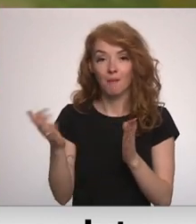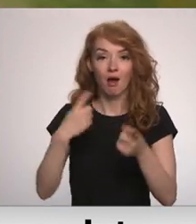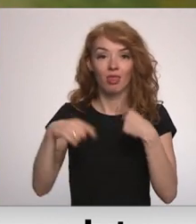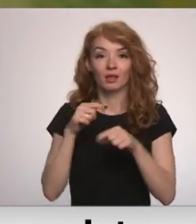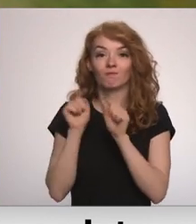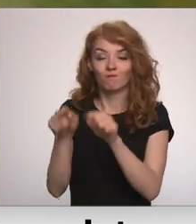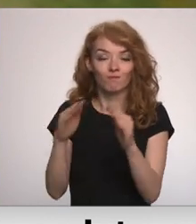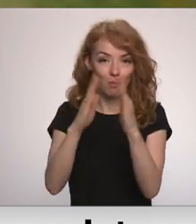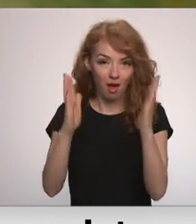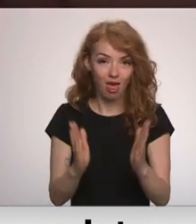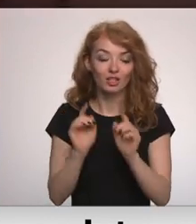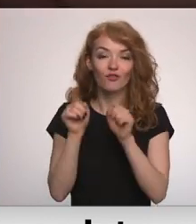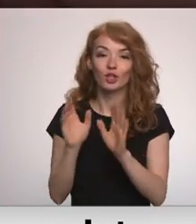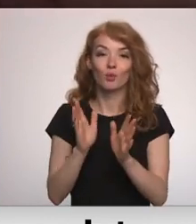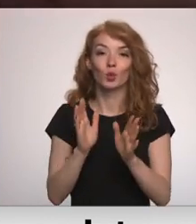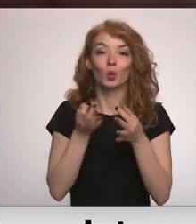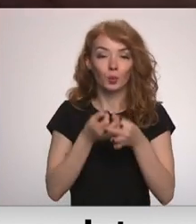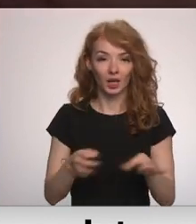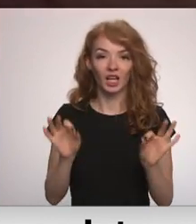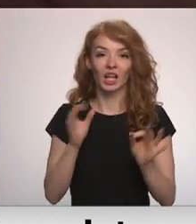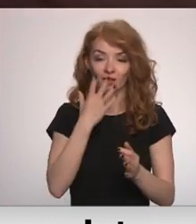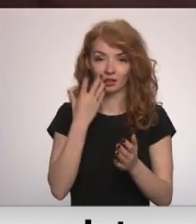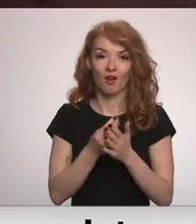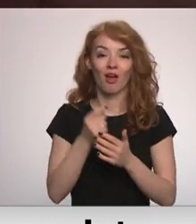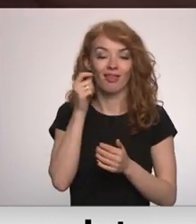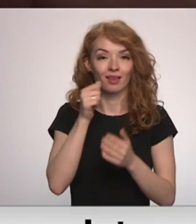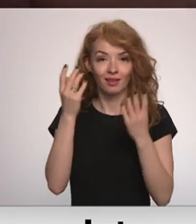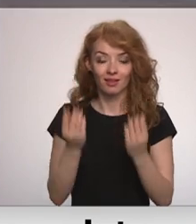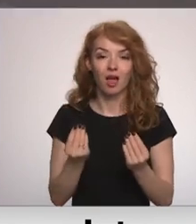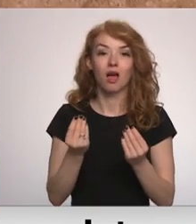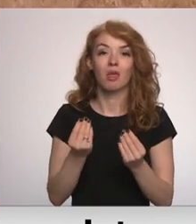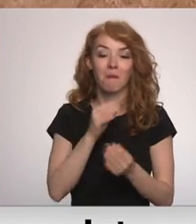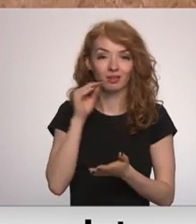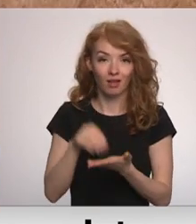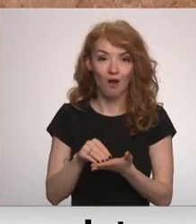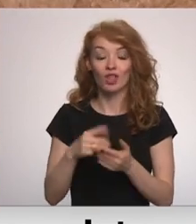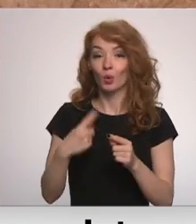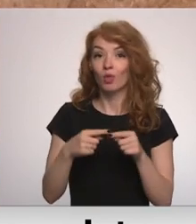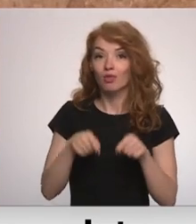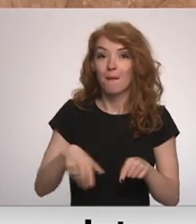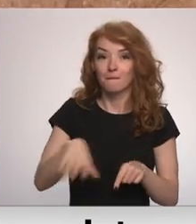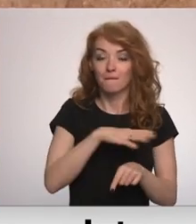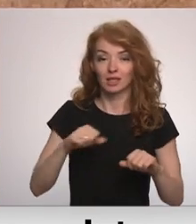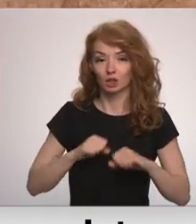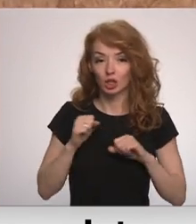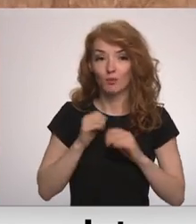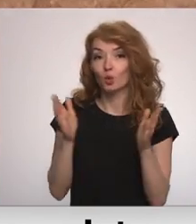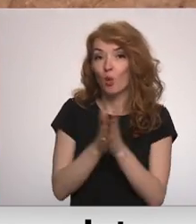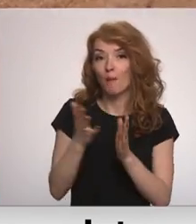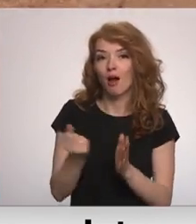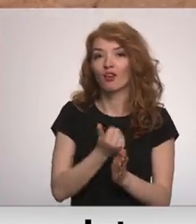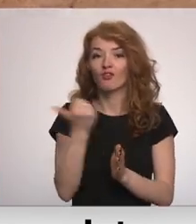mājās, viņi būtu neatkarīgi savā ikdienā. To mēs šeit cenšamies kopā ar viņiem